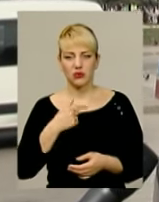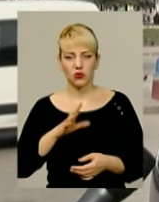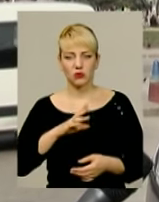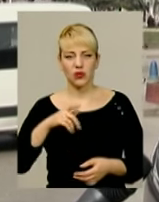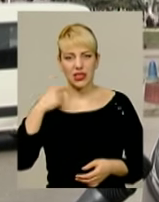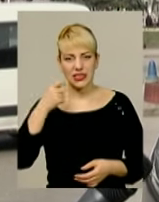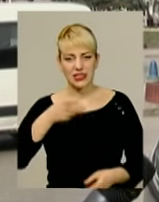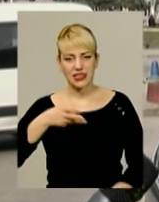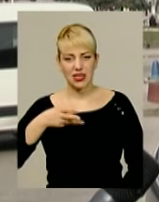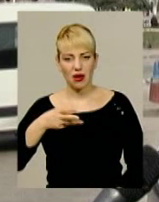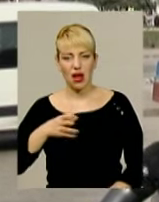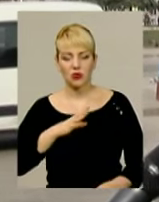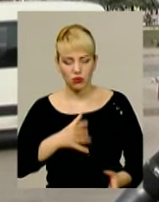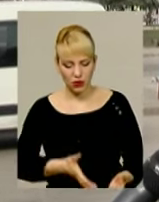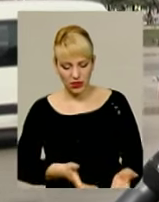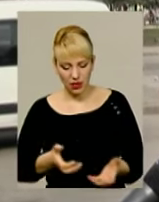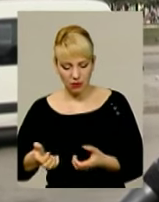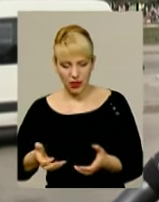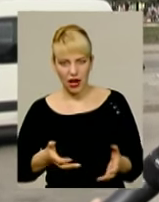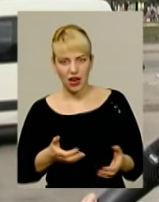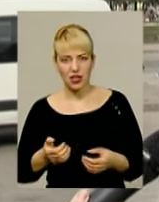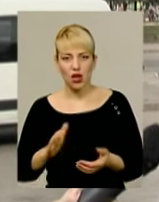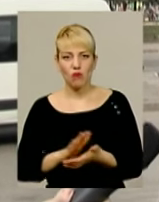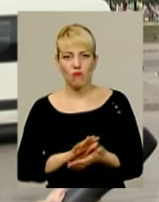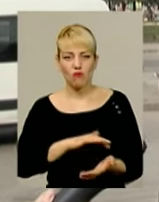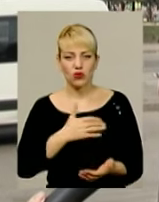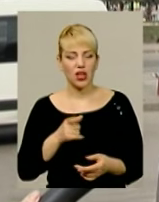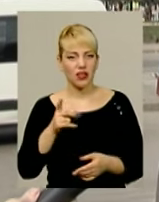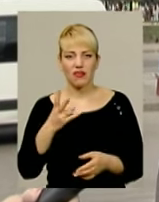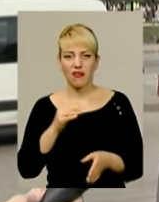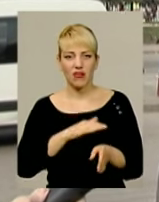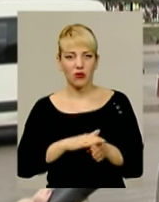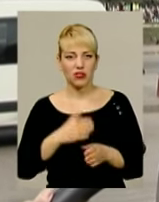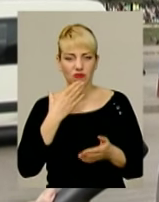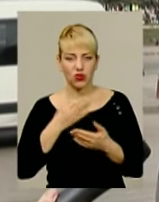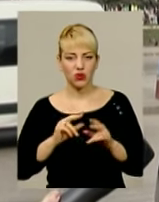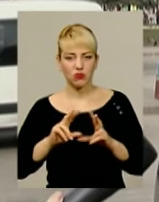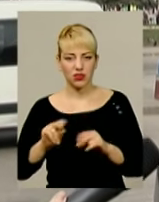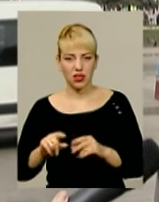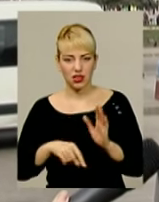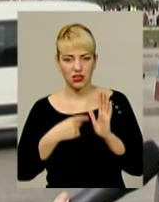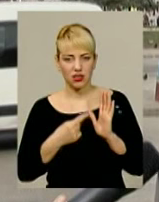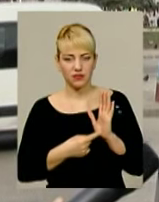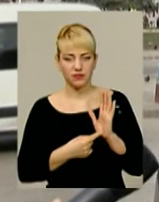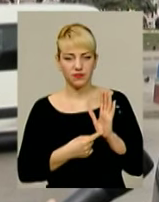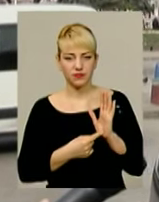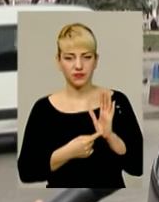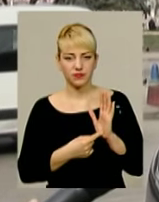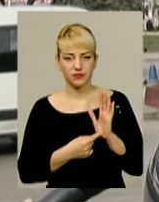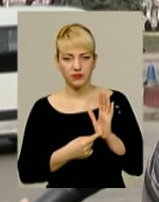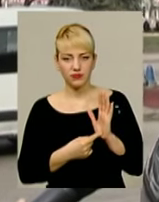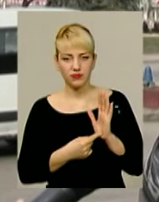урни. Тобто вони не дотримують своїх обіцянок, які не мають обладнати це все? Ні, і